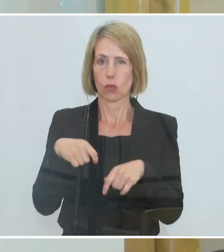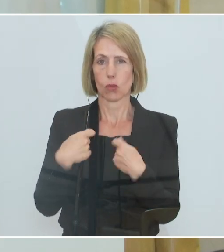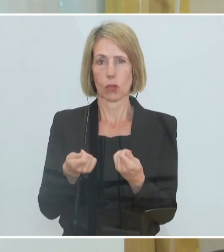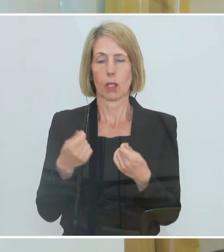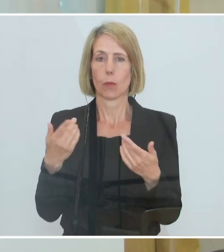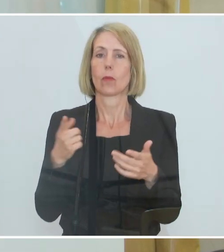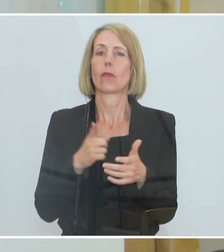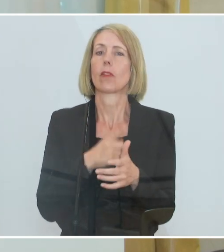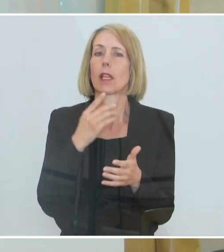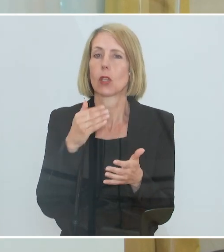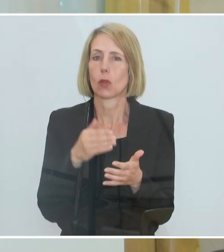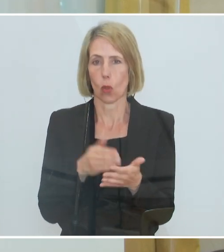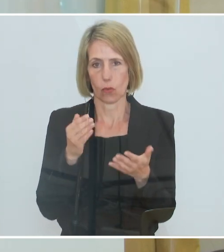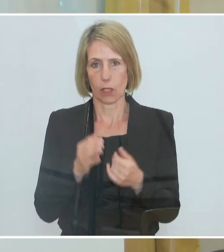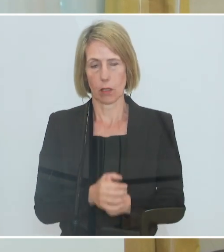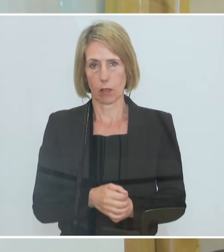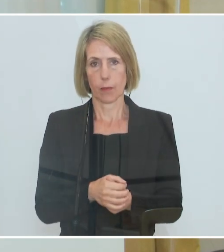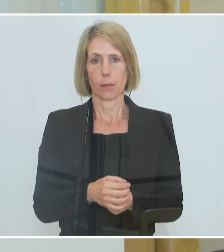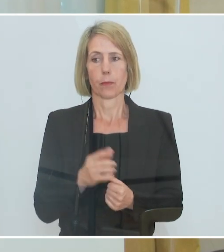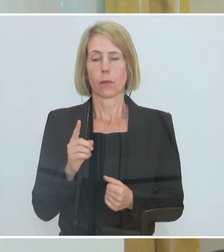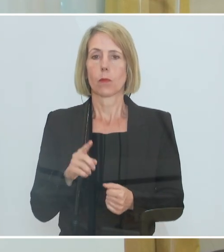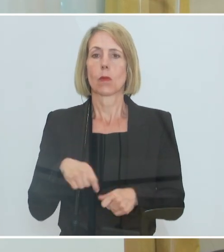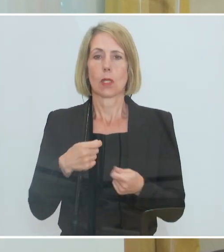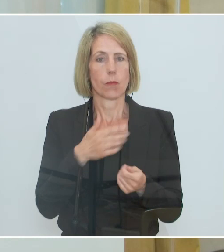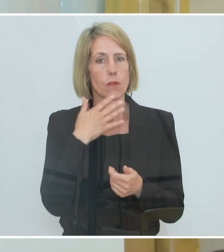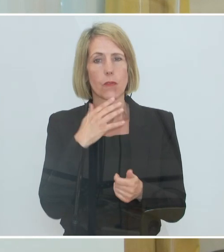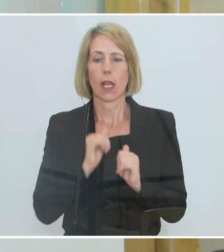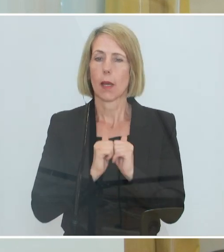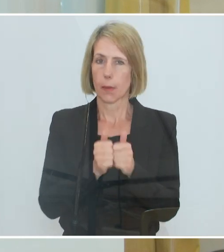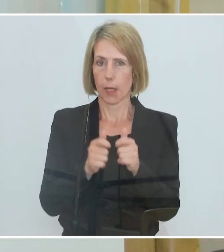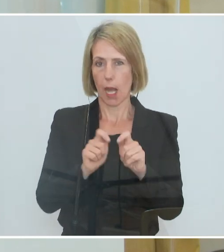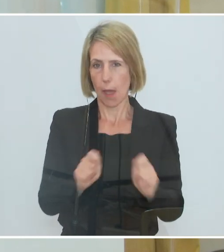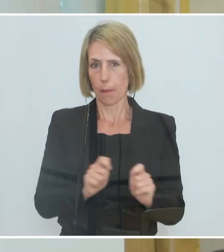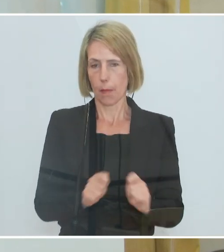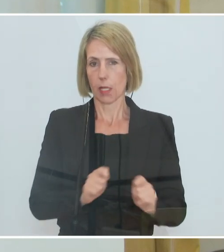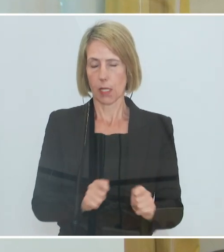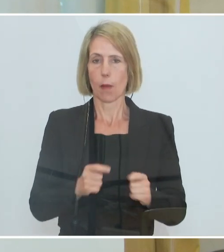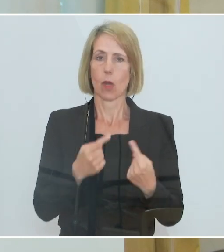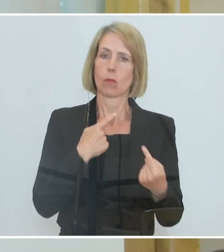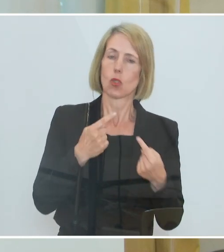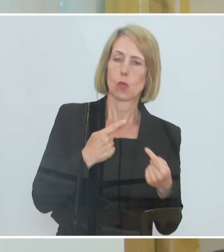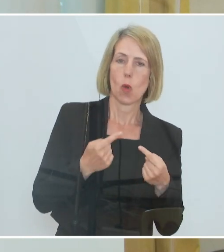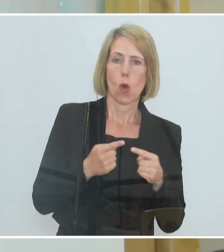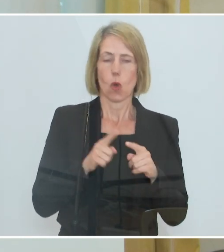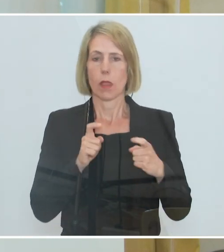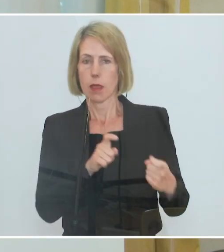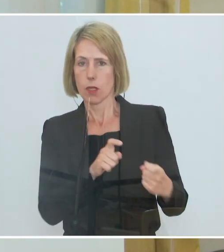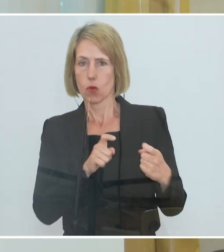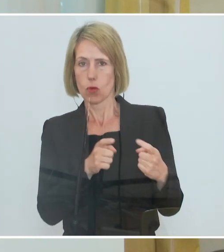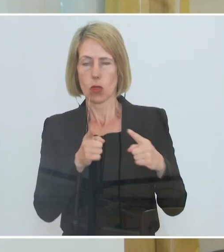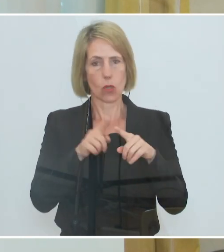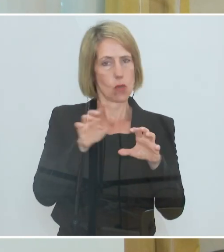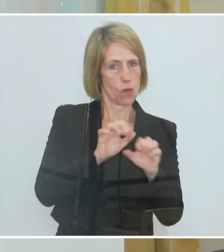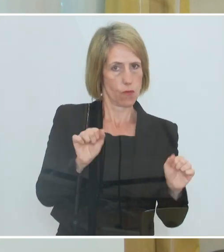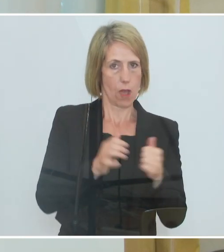können, wenn es notwendig ist. Wir haben eine Reihe von Begleitmaßnahmen besprochen, diskutiert und auch vereinbart, zum